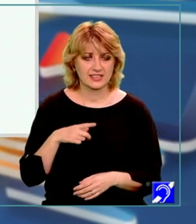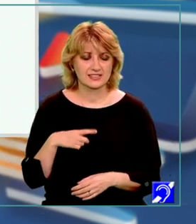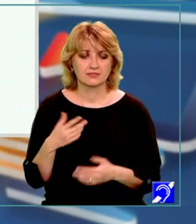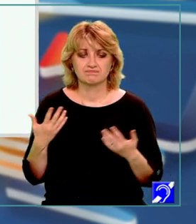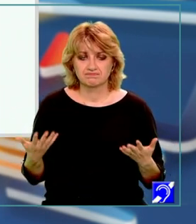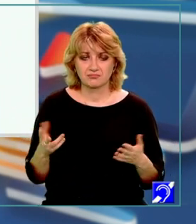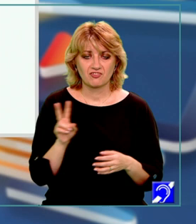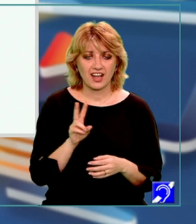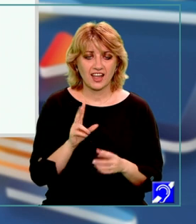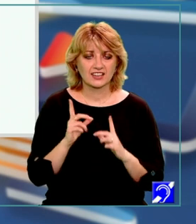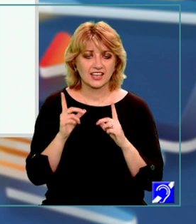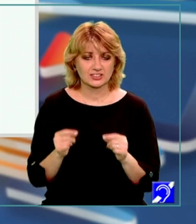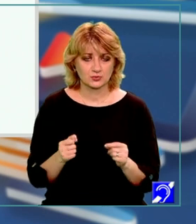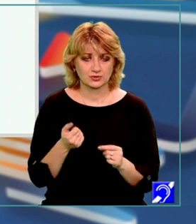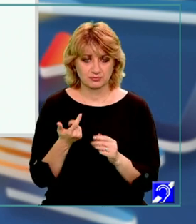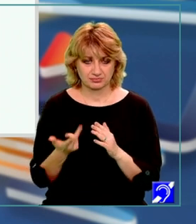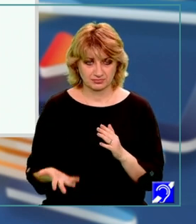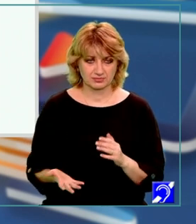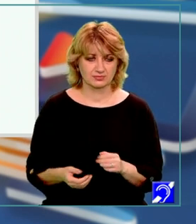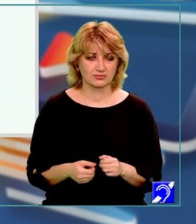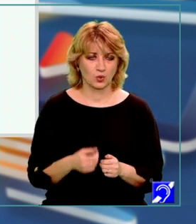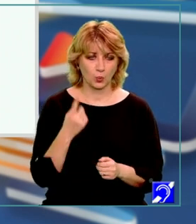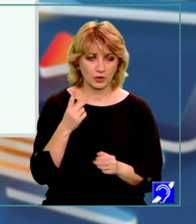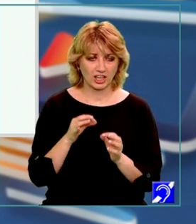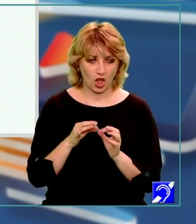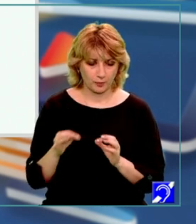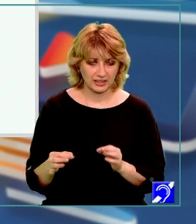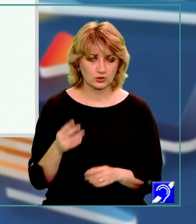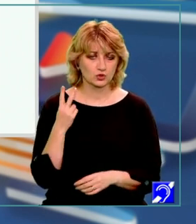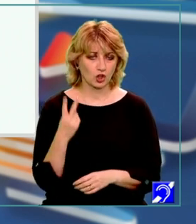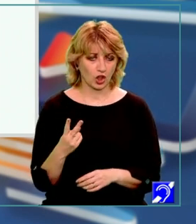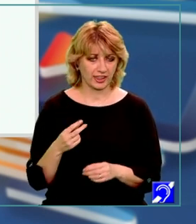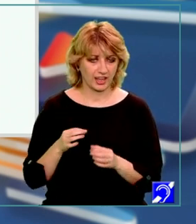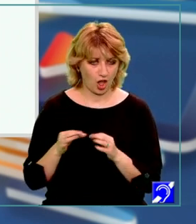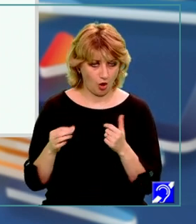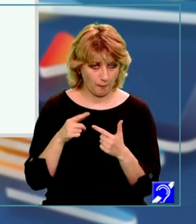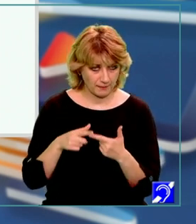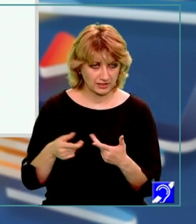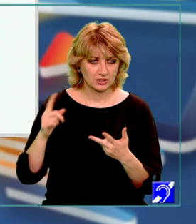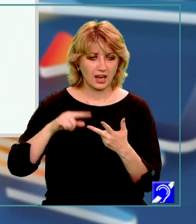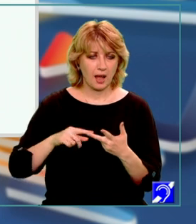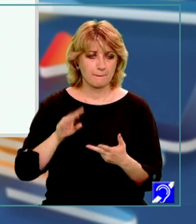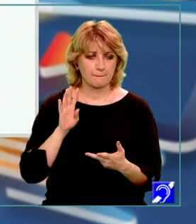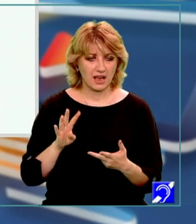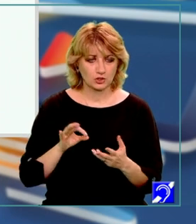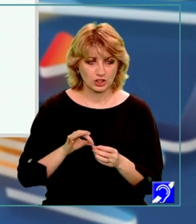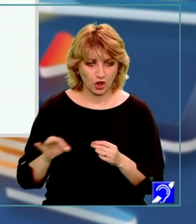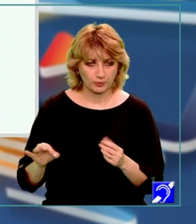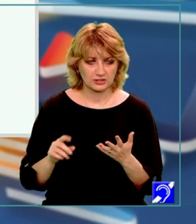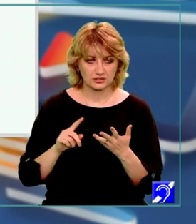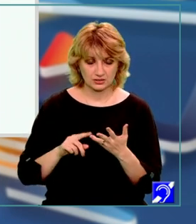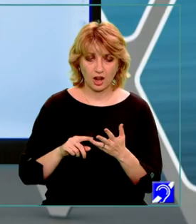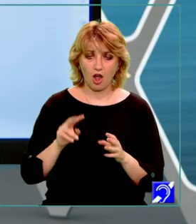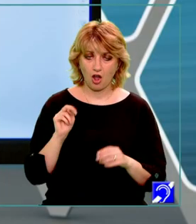variantele de răspuns la punctul A, 1 km, la B, 2 km, la C, 4 km, iar varianta D, 8